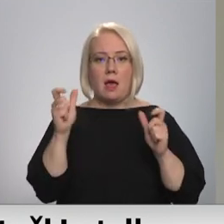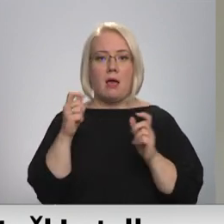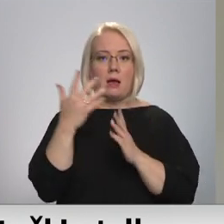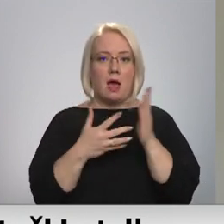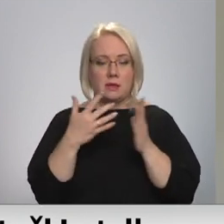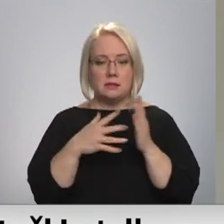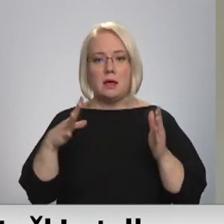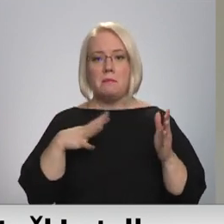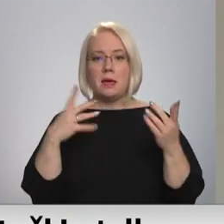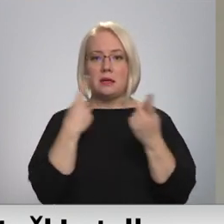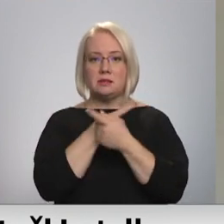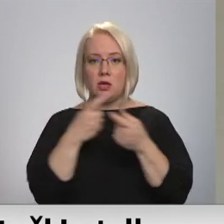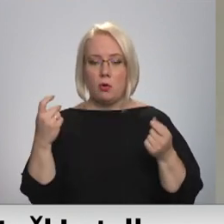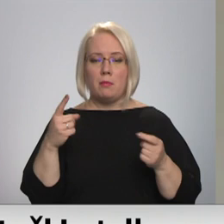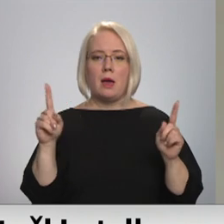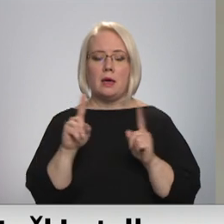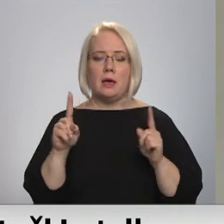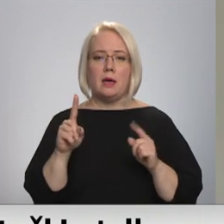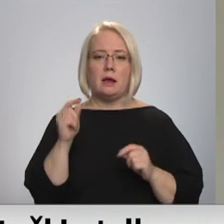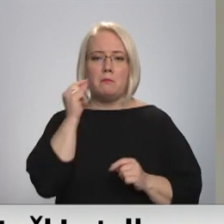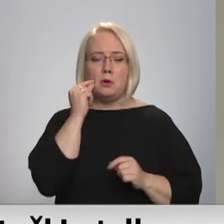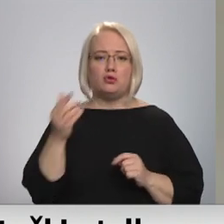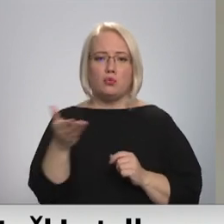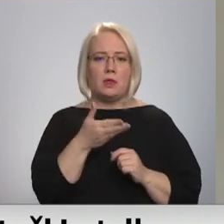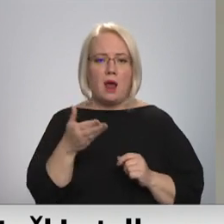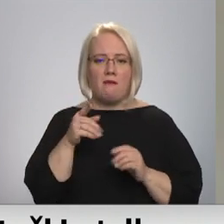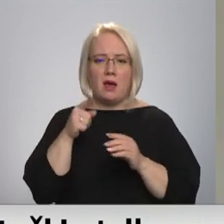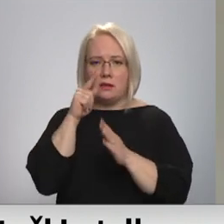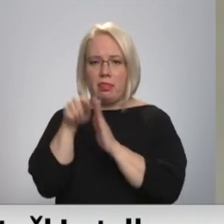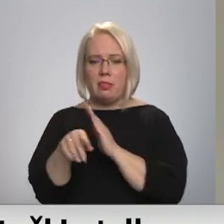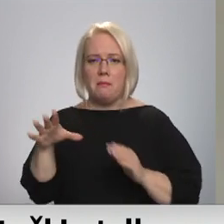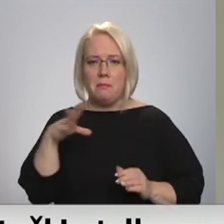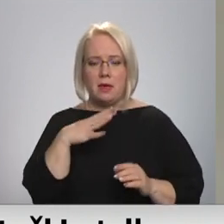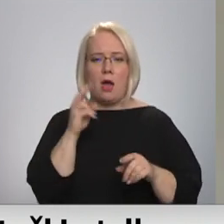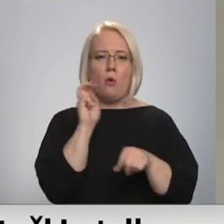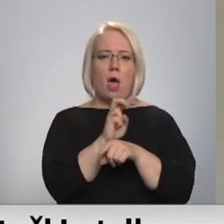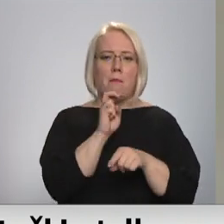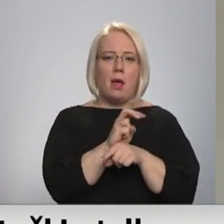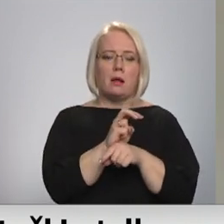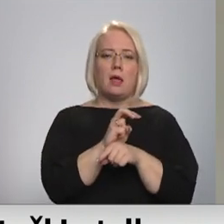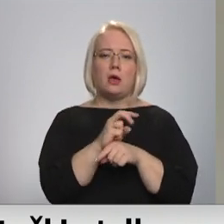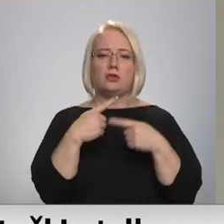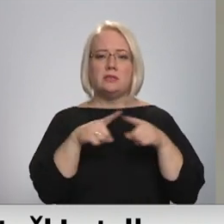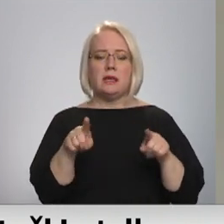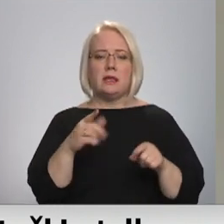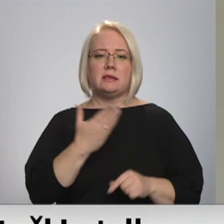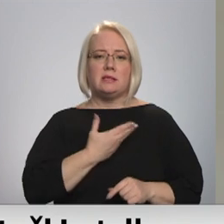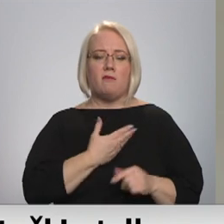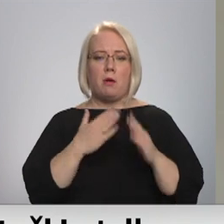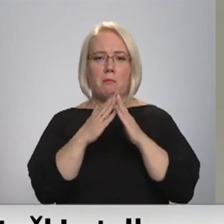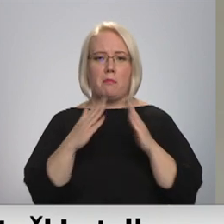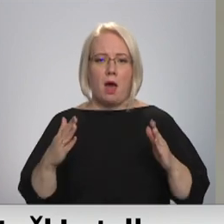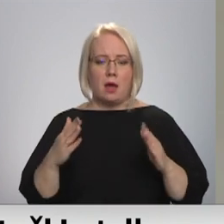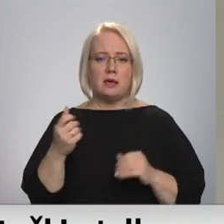bija ziņojumi par to, ka ir gan bišķi dravās bijuši, gan arī atkal apmeklējuši. Citas dzīvumās mājas